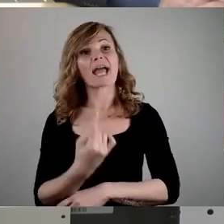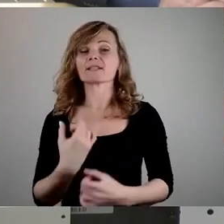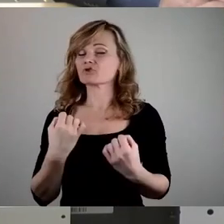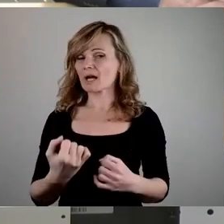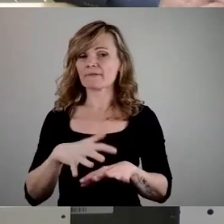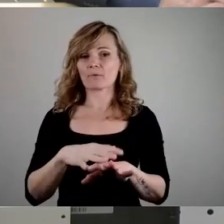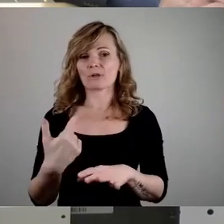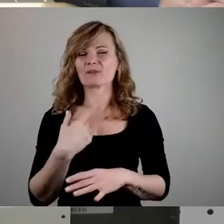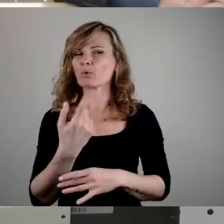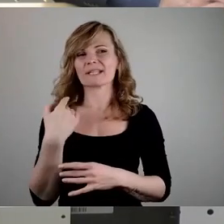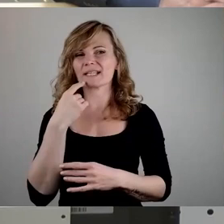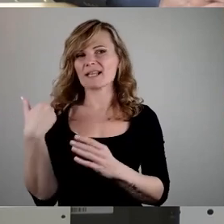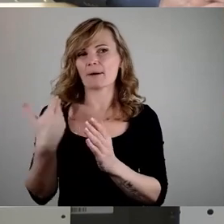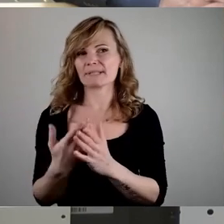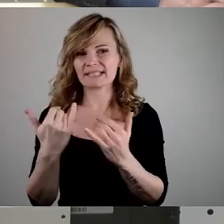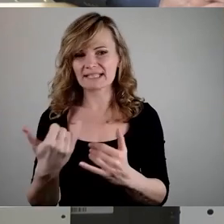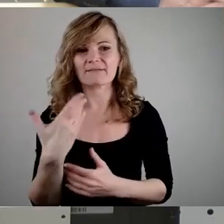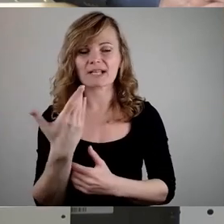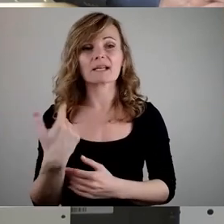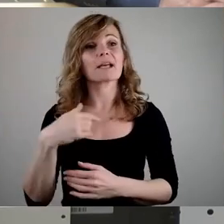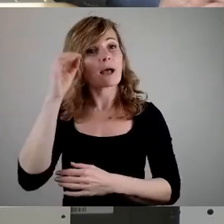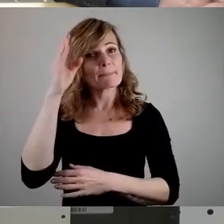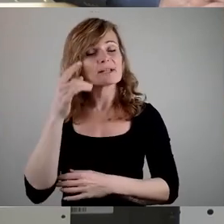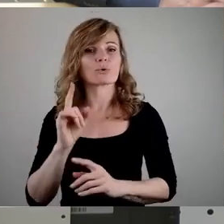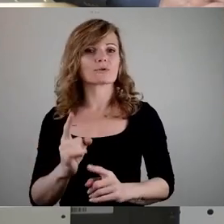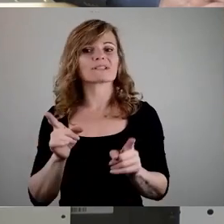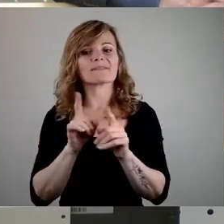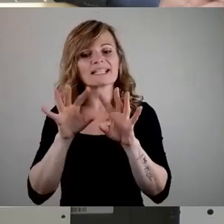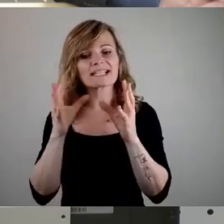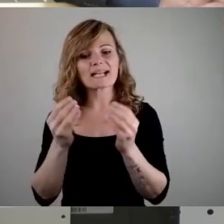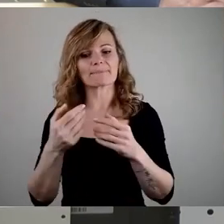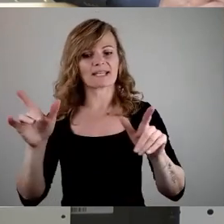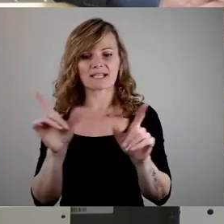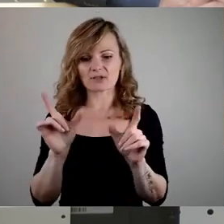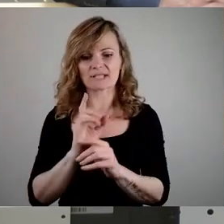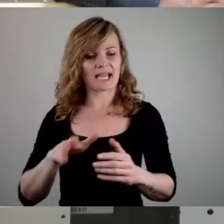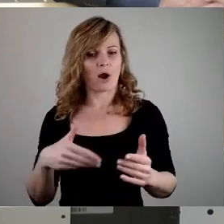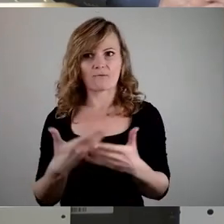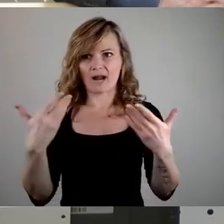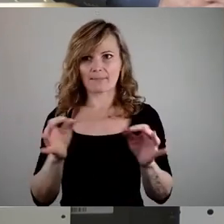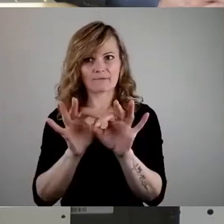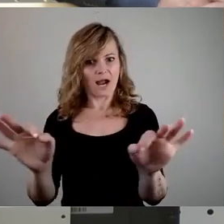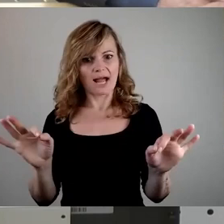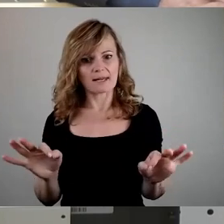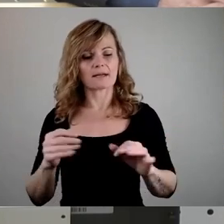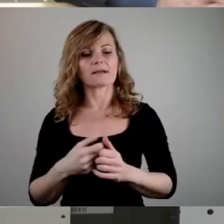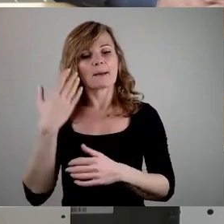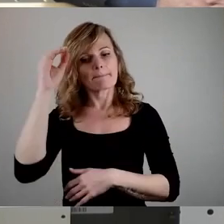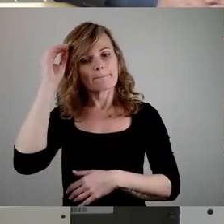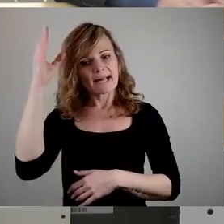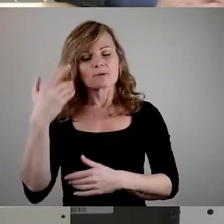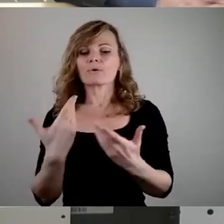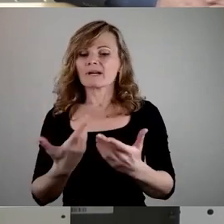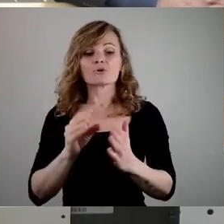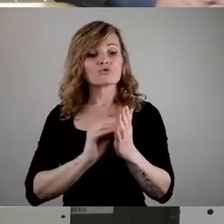überhaupt noch nicht angesprochen ist. Bildung sollte eine gesamtgesellschaftliche Aufgabe sein. Bildung ist es die Schule, die